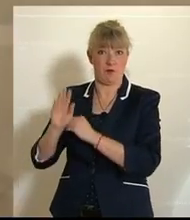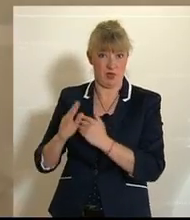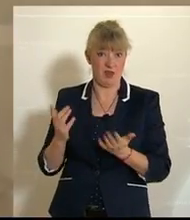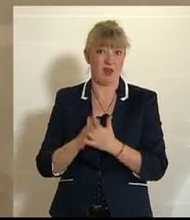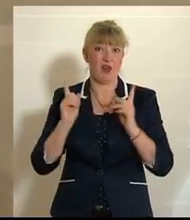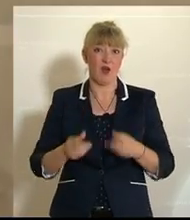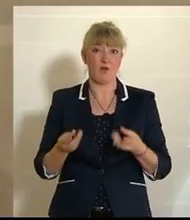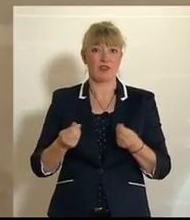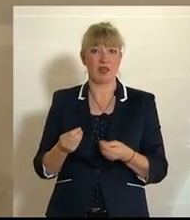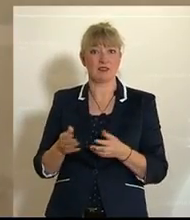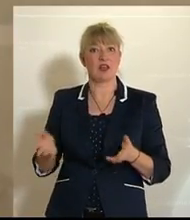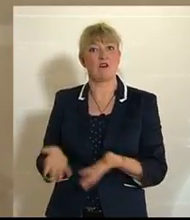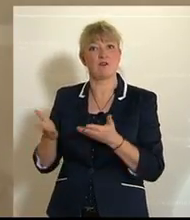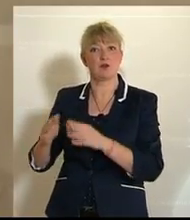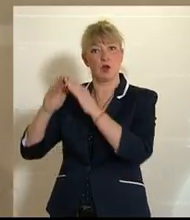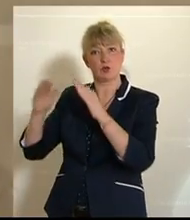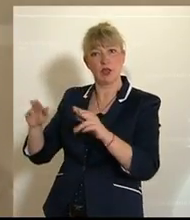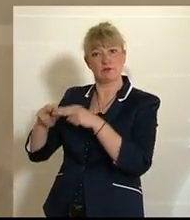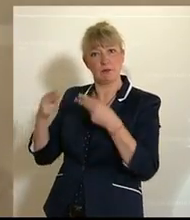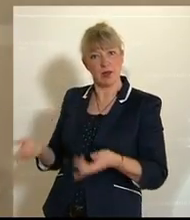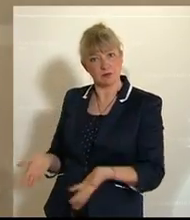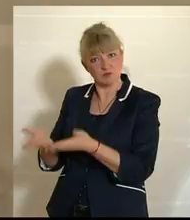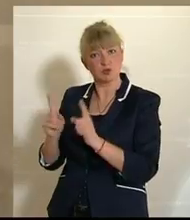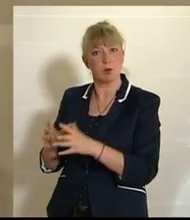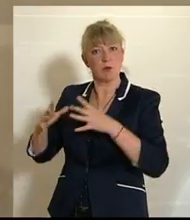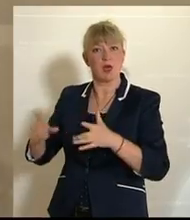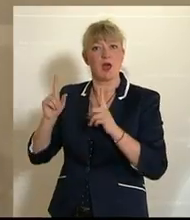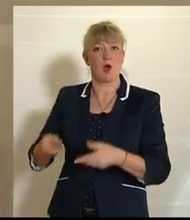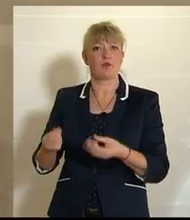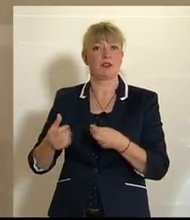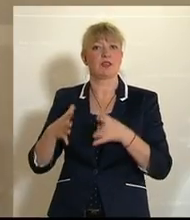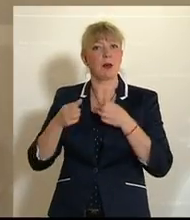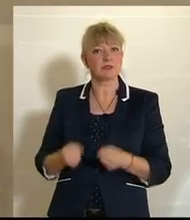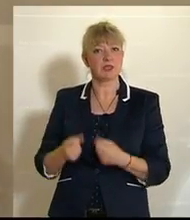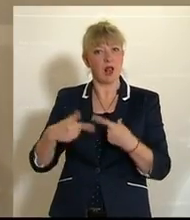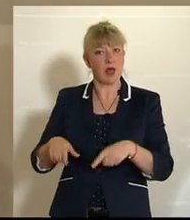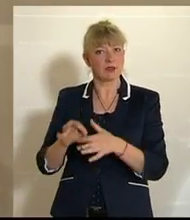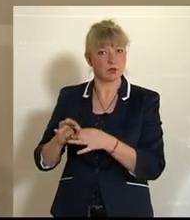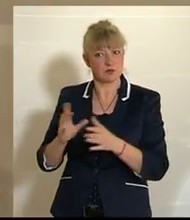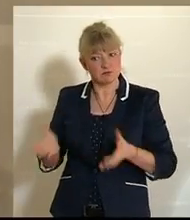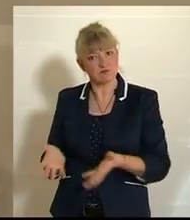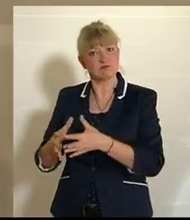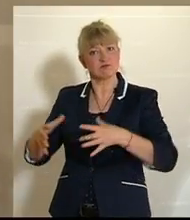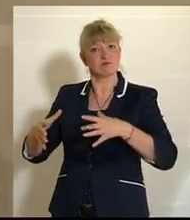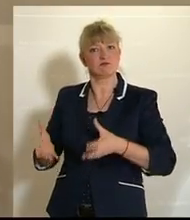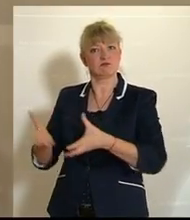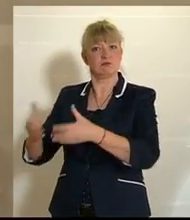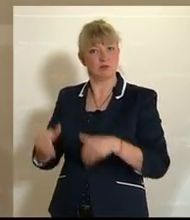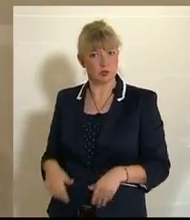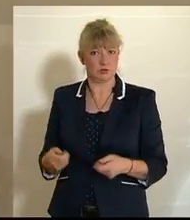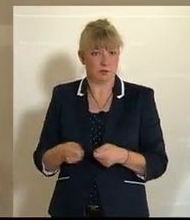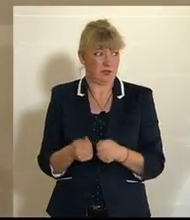Erhöhung der finanziellen Förderung des Dachverbands und die finanzielle Absicherung der Landesorganisationen zu erhöhen, ist also mehr als